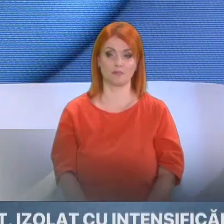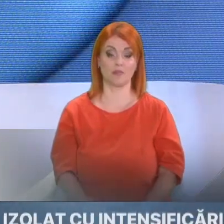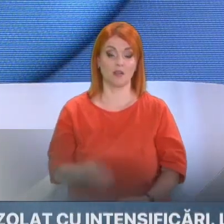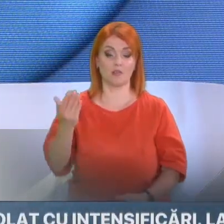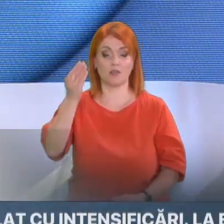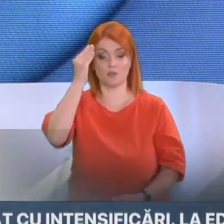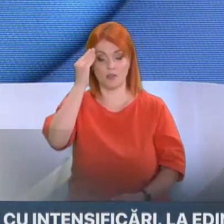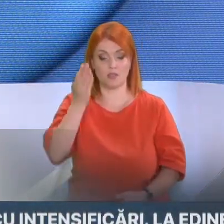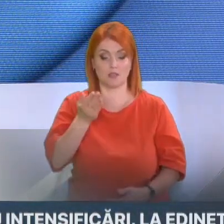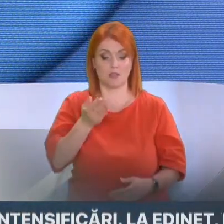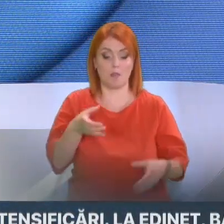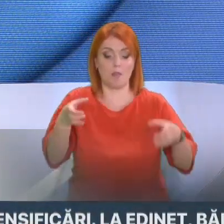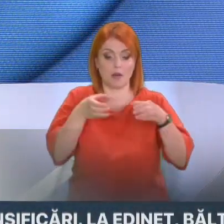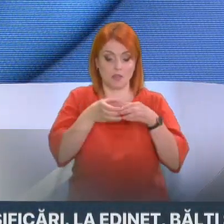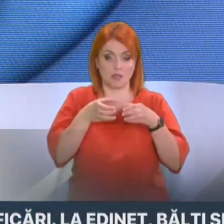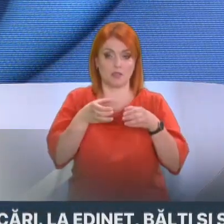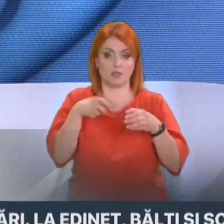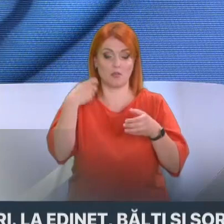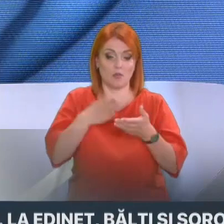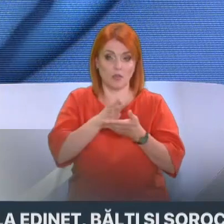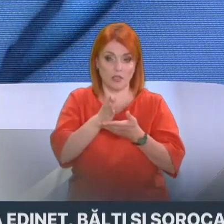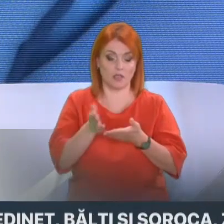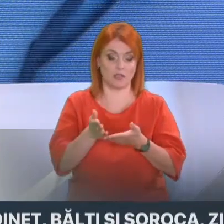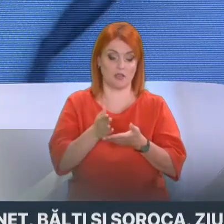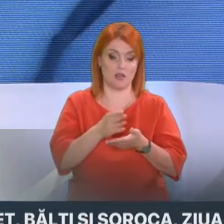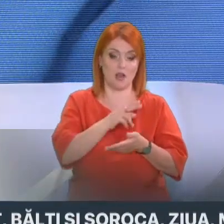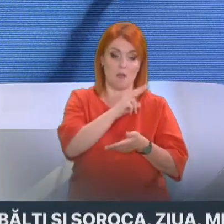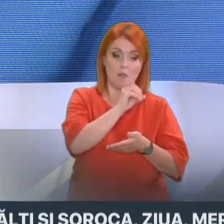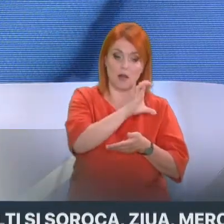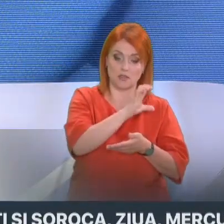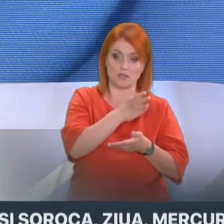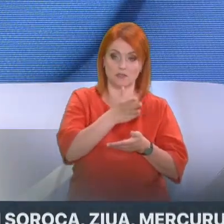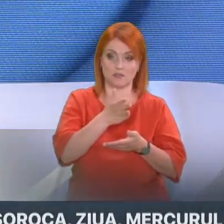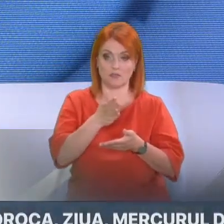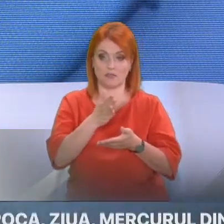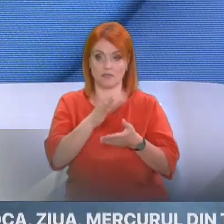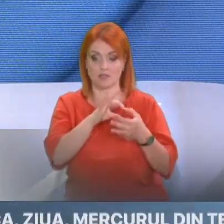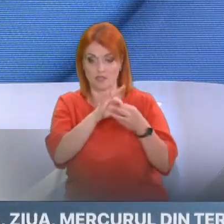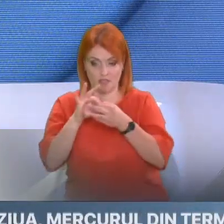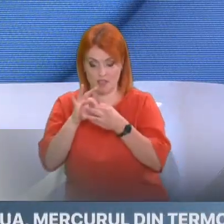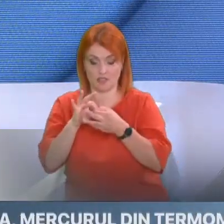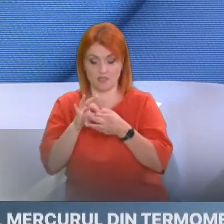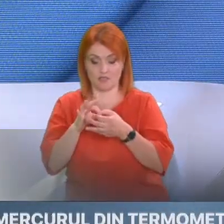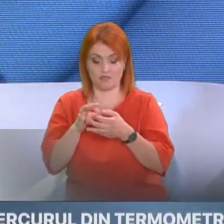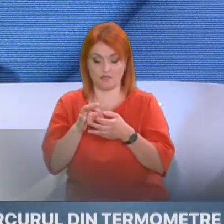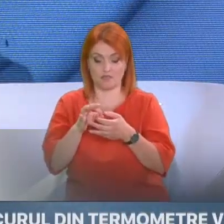guvernat partidul, tot așa e guvernată și țara. Există și o legătură direct proporțională, probabil.